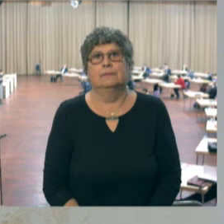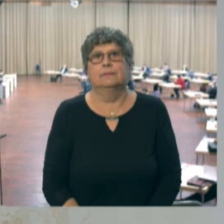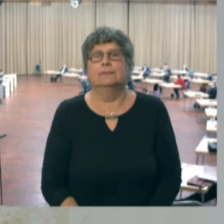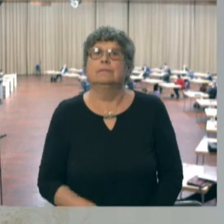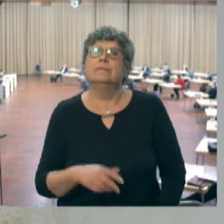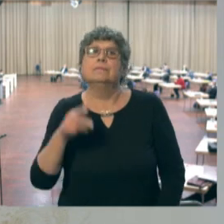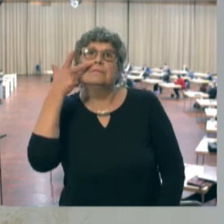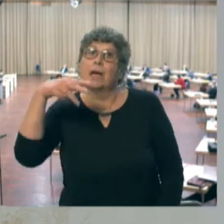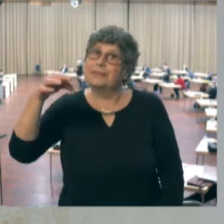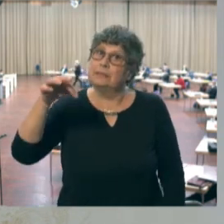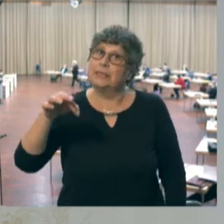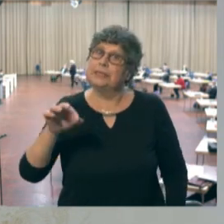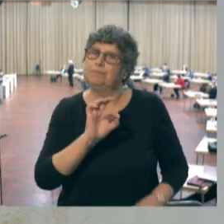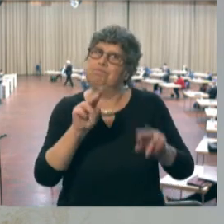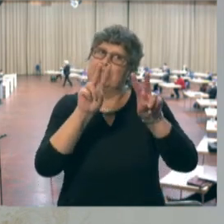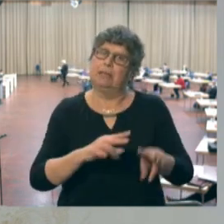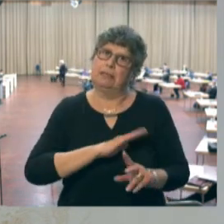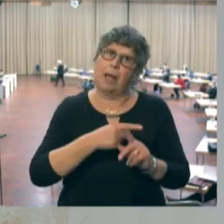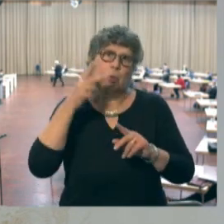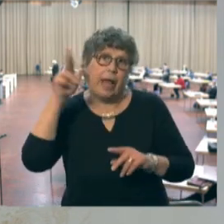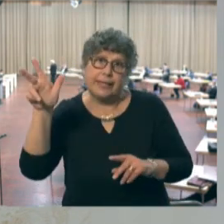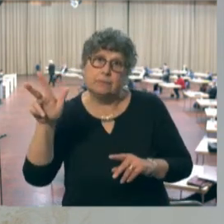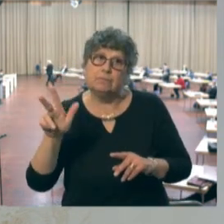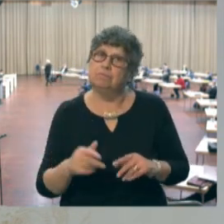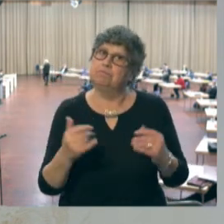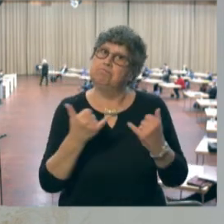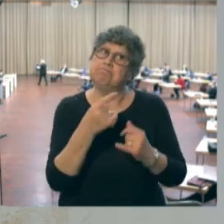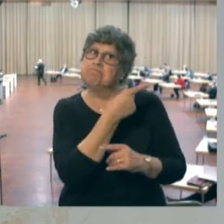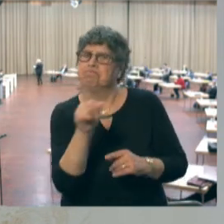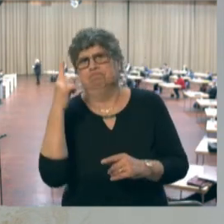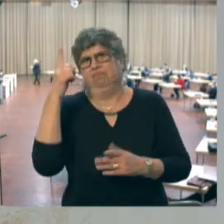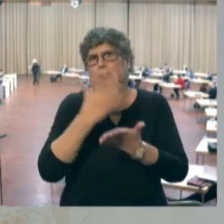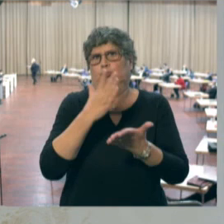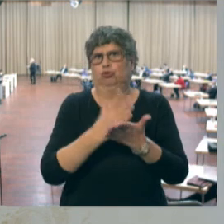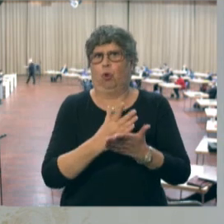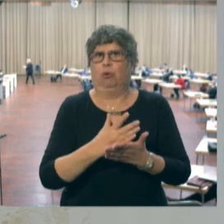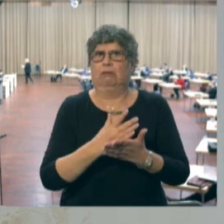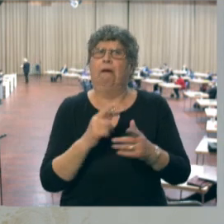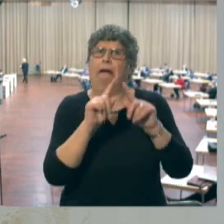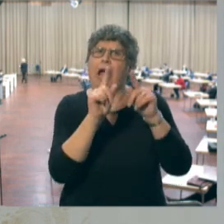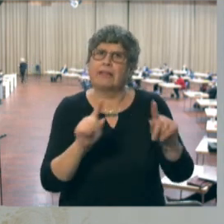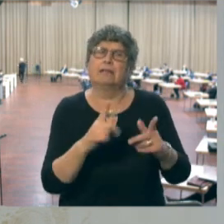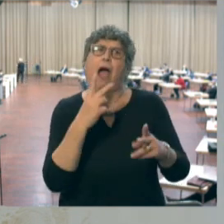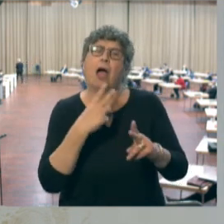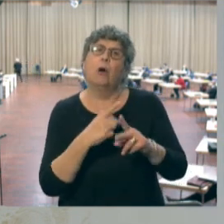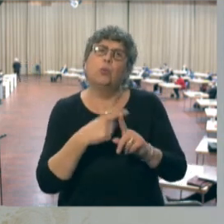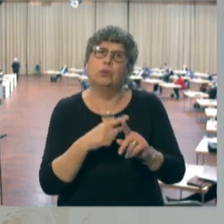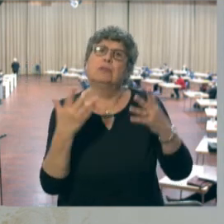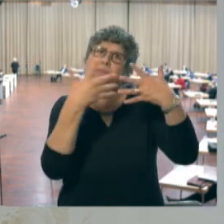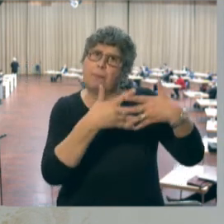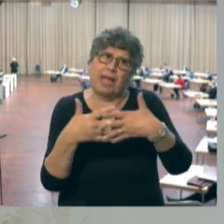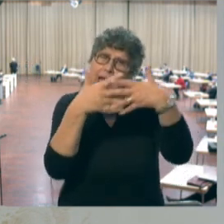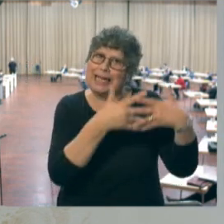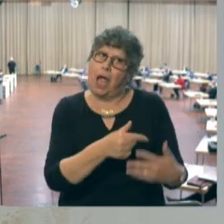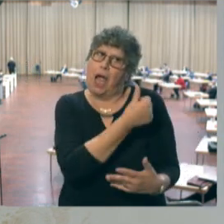Herr Präsident, meine sehr geehrten Damen und Herren, wie Sie alle wissen, haben Kanada und die Vereinigten Staaten einen Impfstoff über zwölf